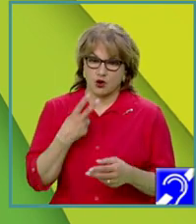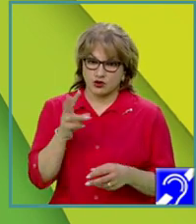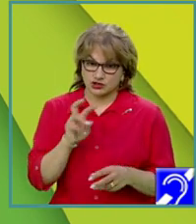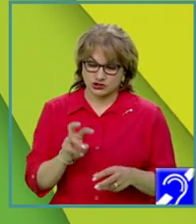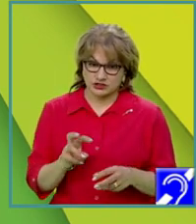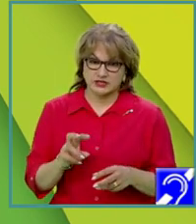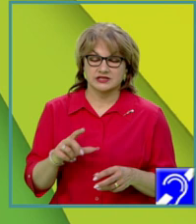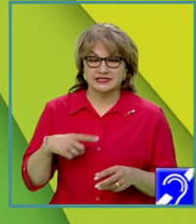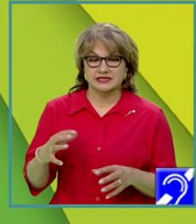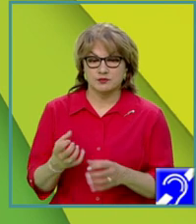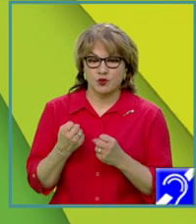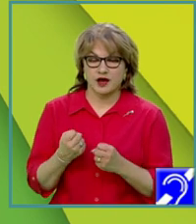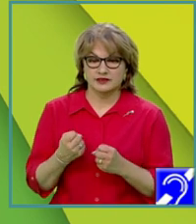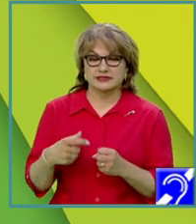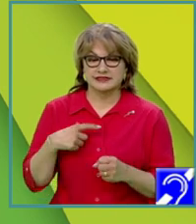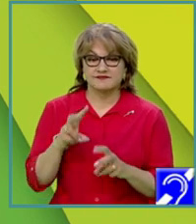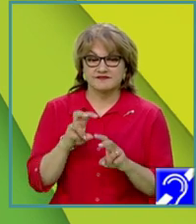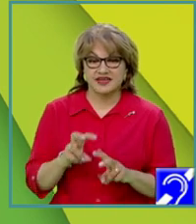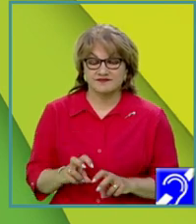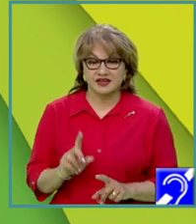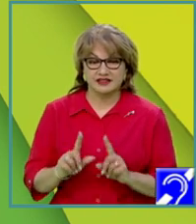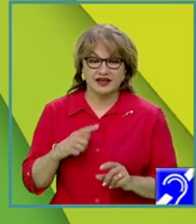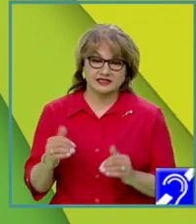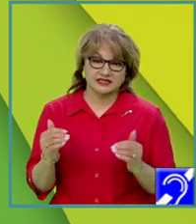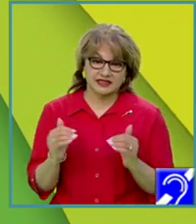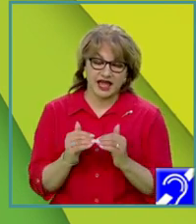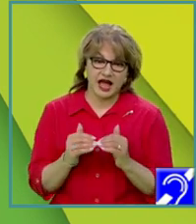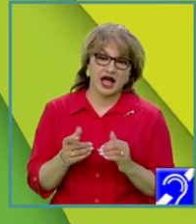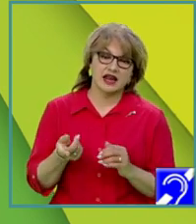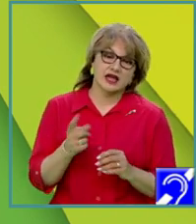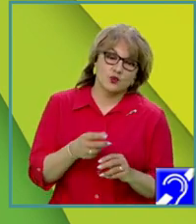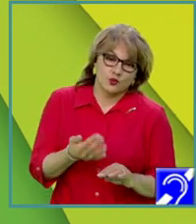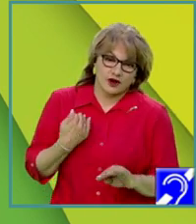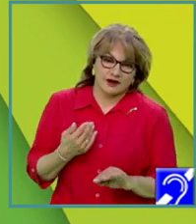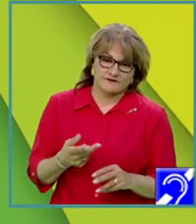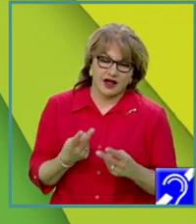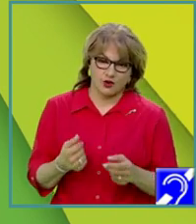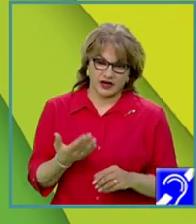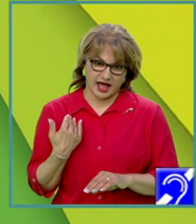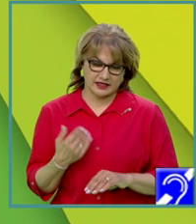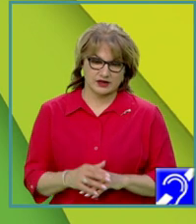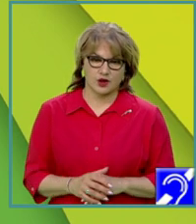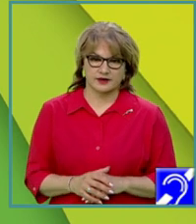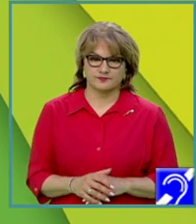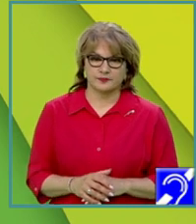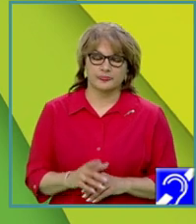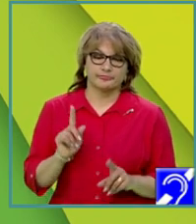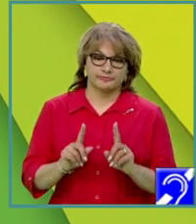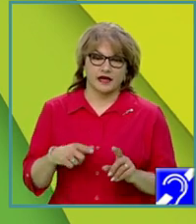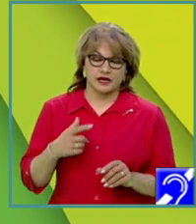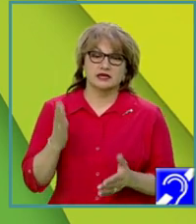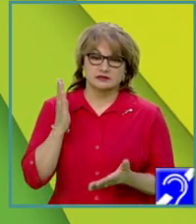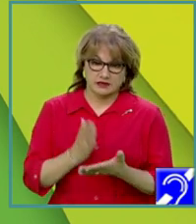să poată fi verificate dacă sunt egale cu valorile anterioare. În situația în care este